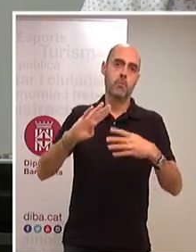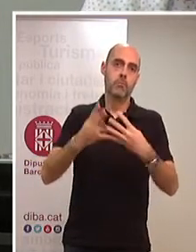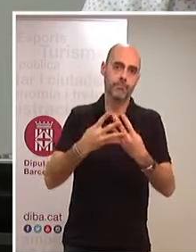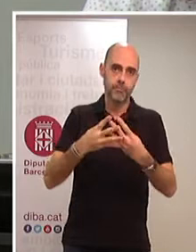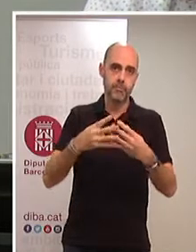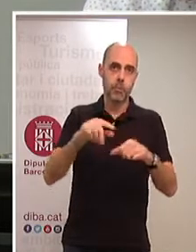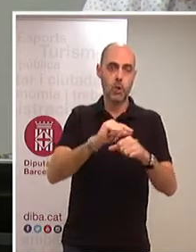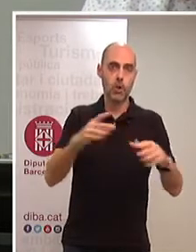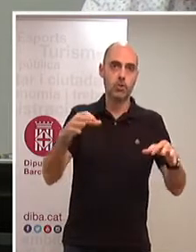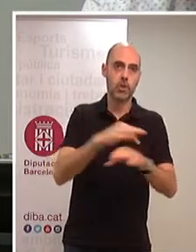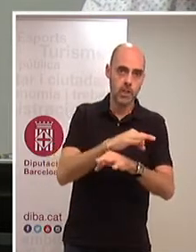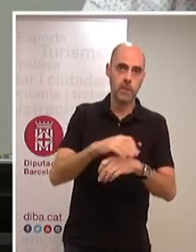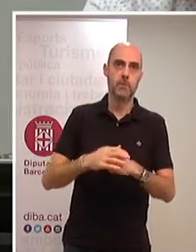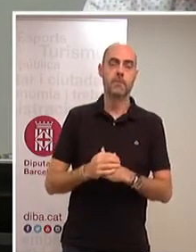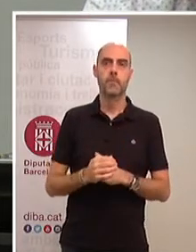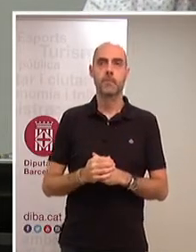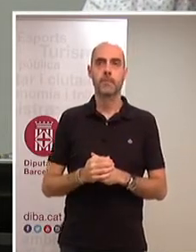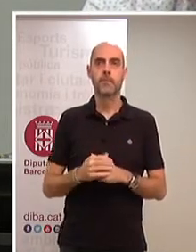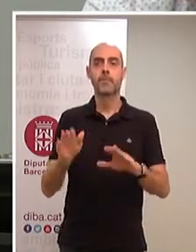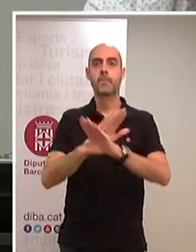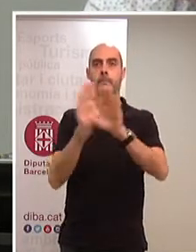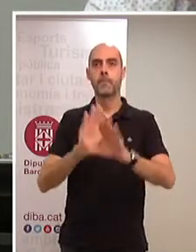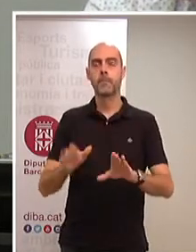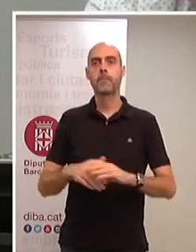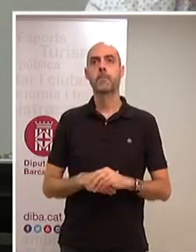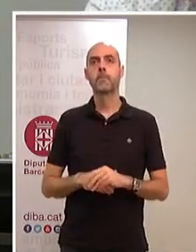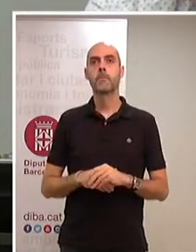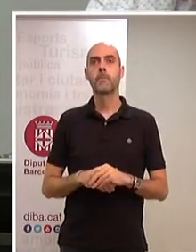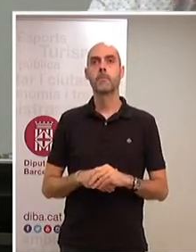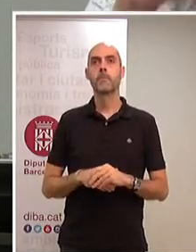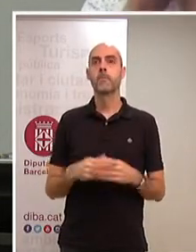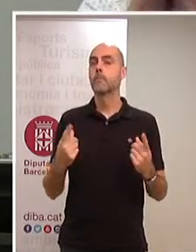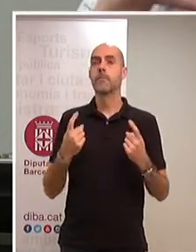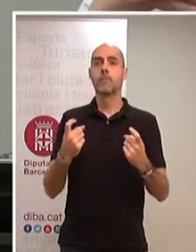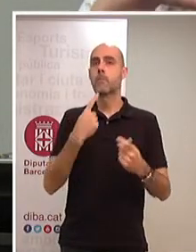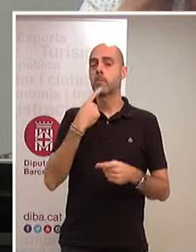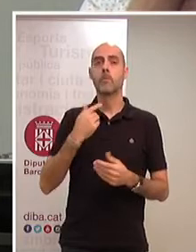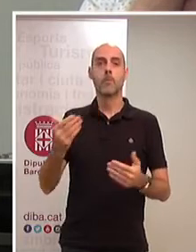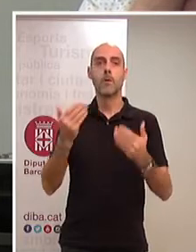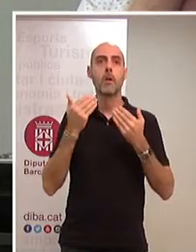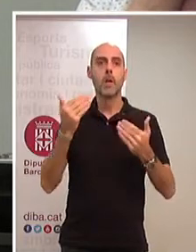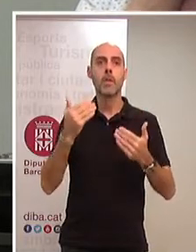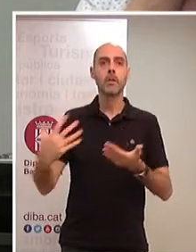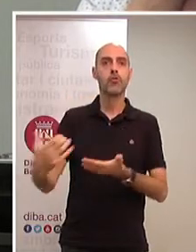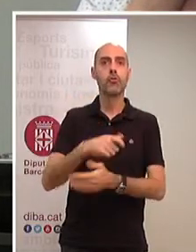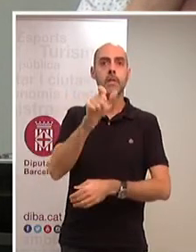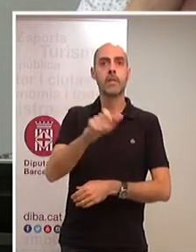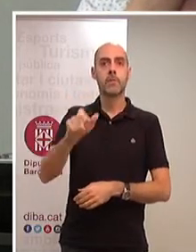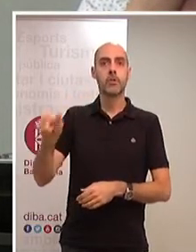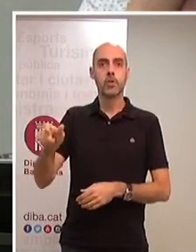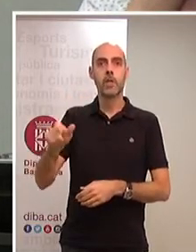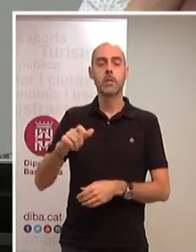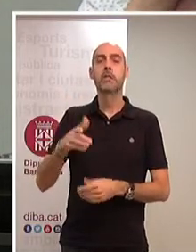qüestions ideològiques. A cabo, em resta donar les gràcies a totes aquelles persones que han fet